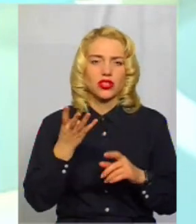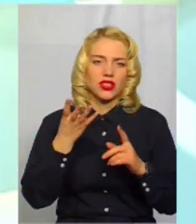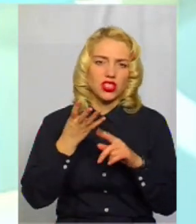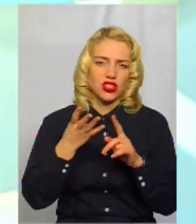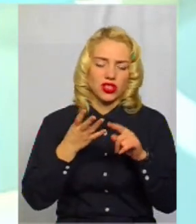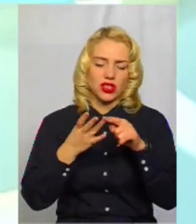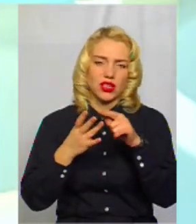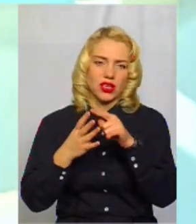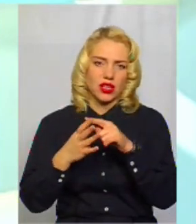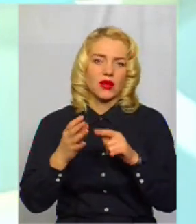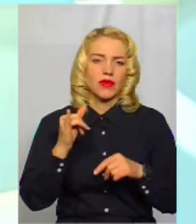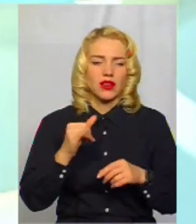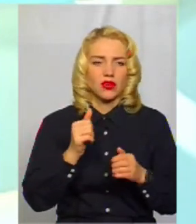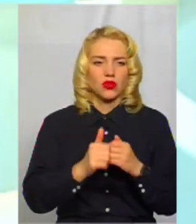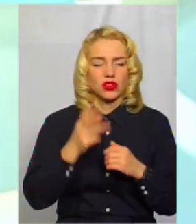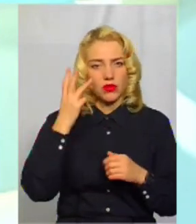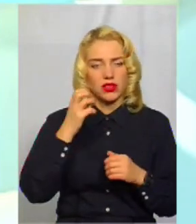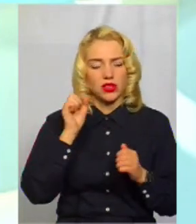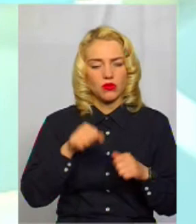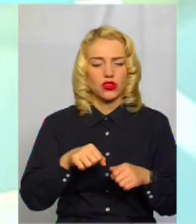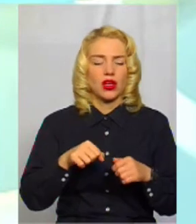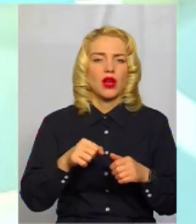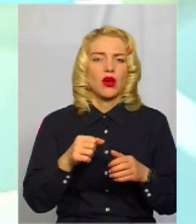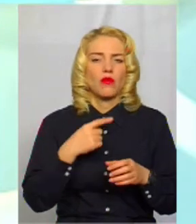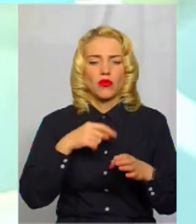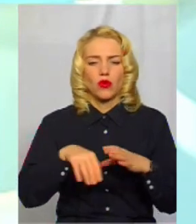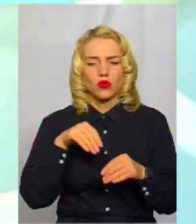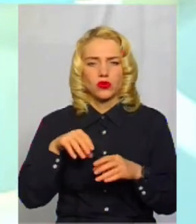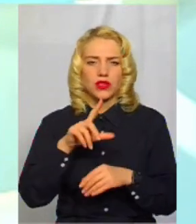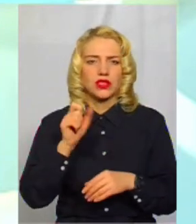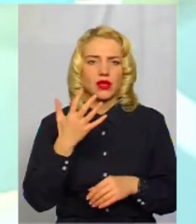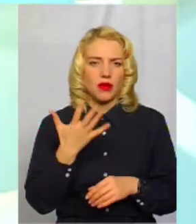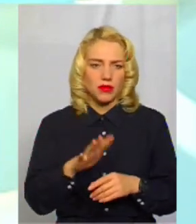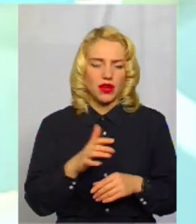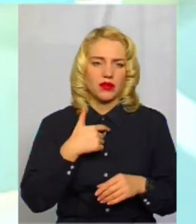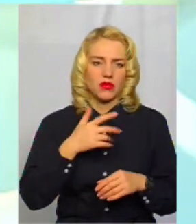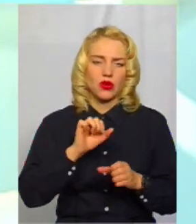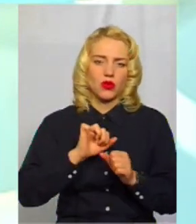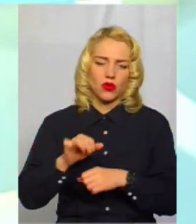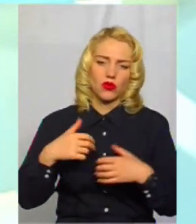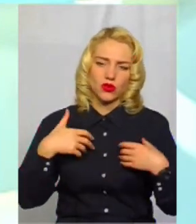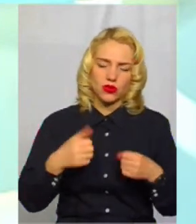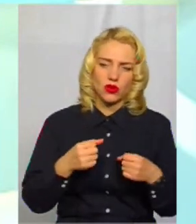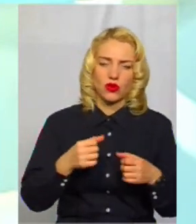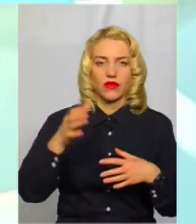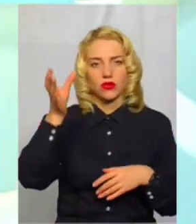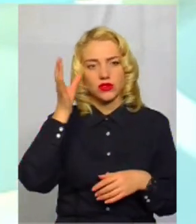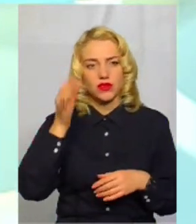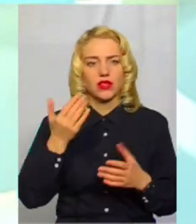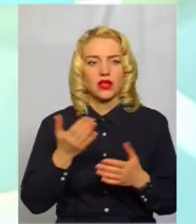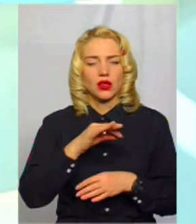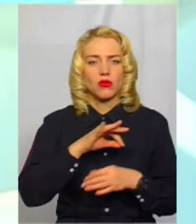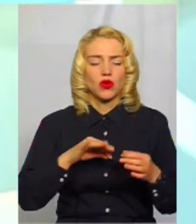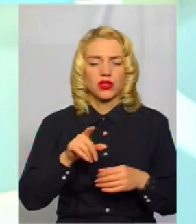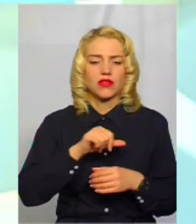проголосувати кожний хмельничанин може за п'ять. І ми за одною просуваємо, показуємо, що і охорона здоров'я, освіта, які проєкти, і що ви